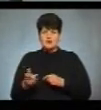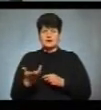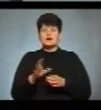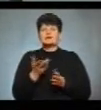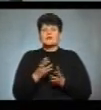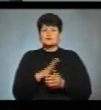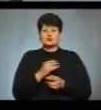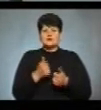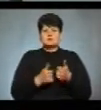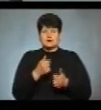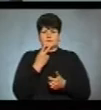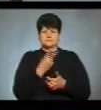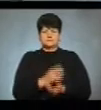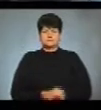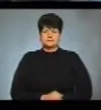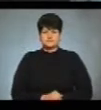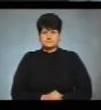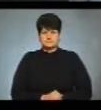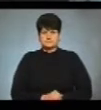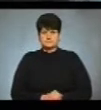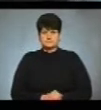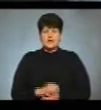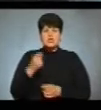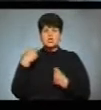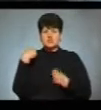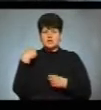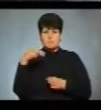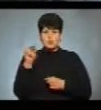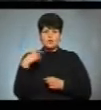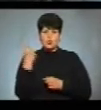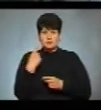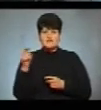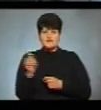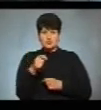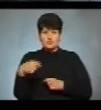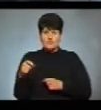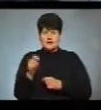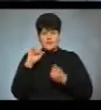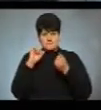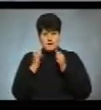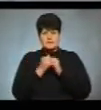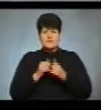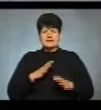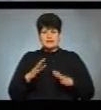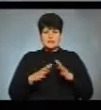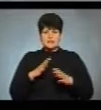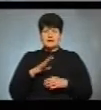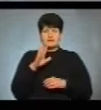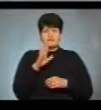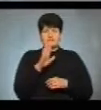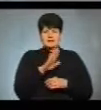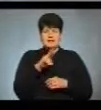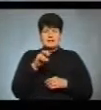змагання, бачила Світлана Лазорика. Чемпіонат області з фахтування на шпагах пам'яті тренера Валентина Лемке